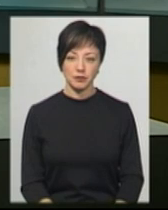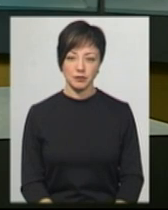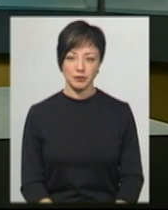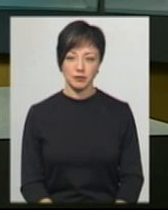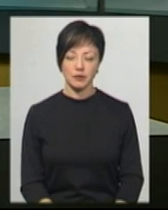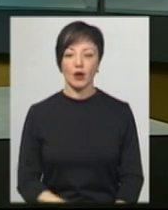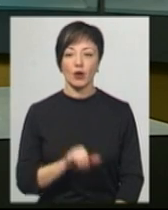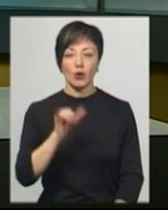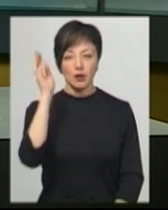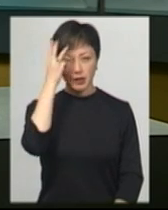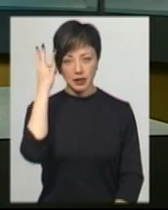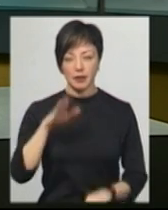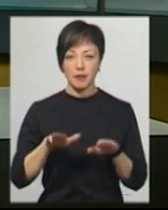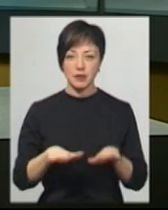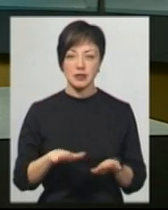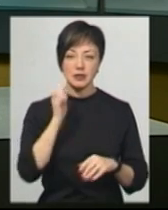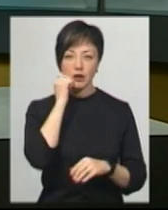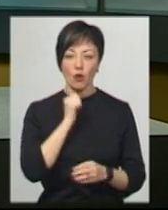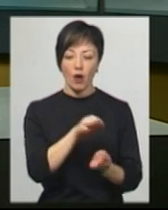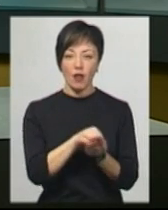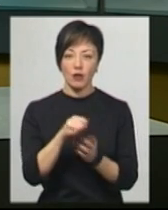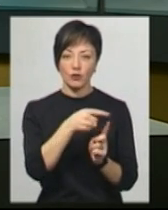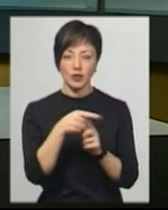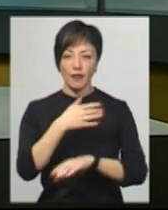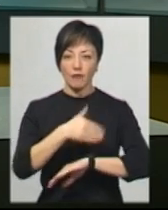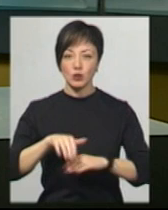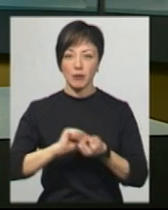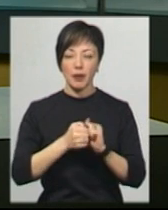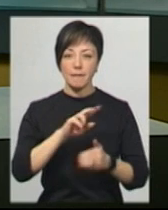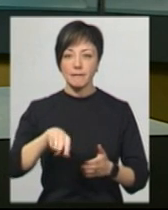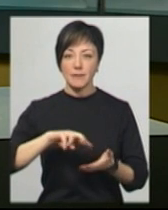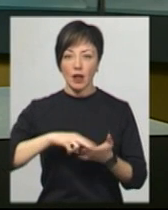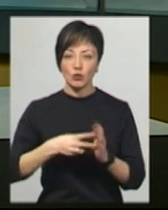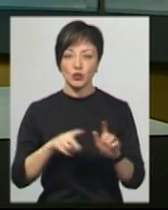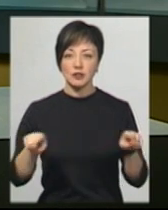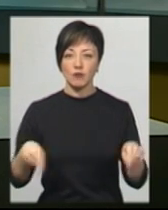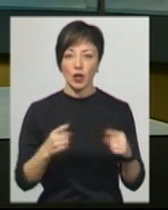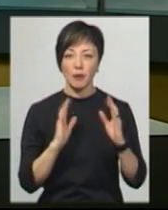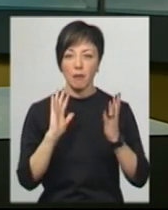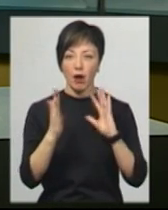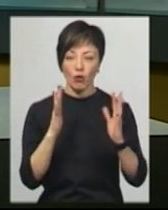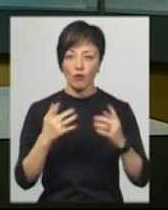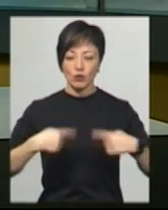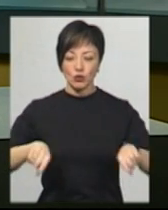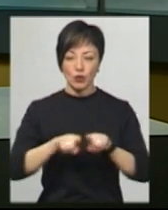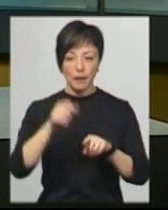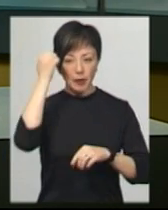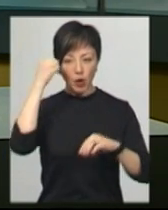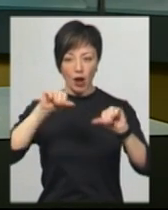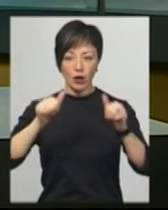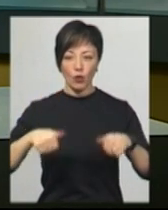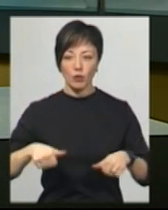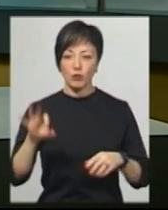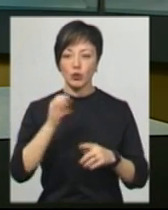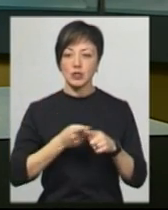У Хмельницькому на місці старого кладовища на вулиці Кам'янецькій планують створити паркову зону та своєрідний меморіальний комплекс.